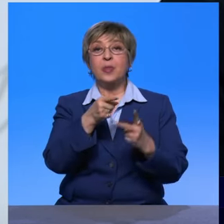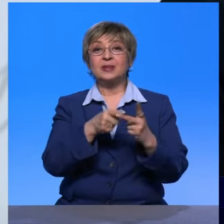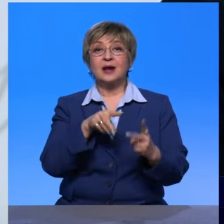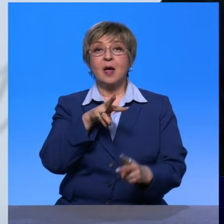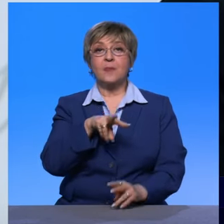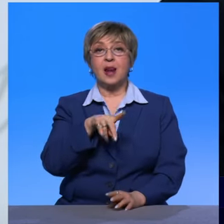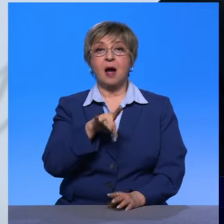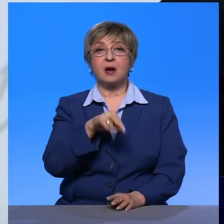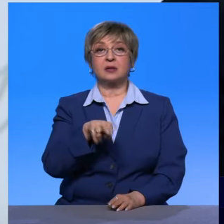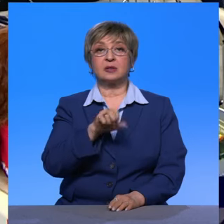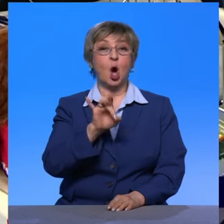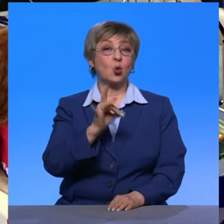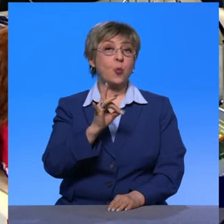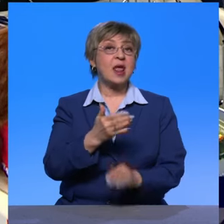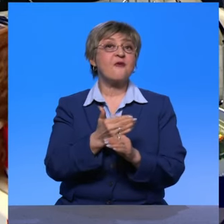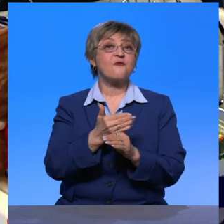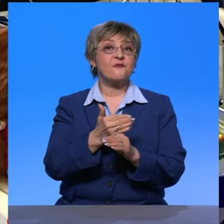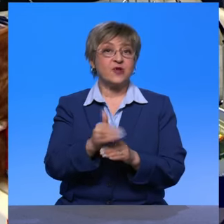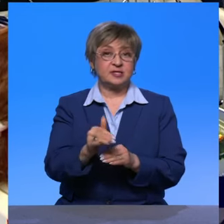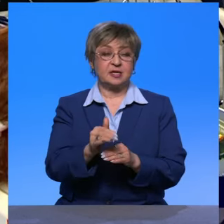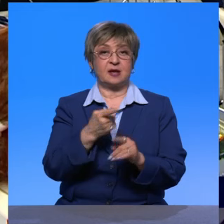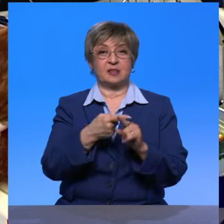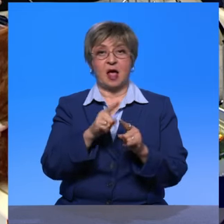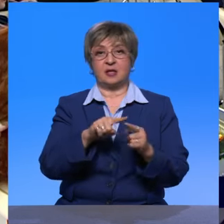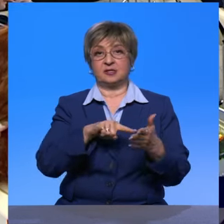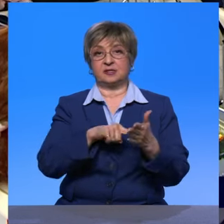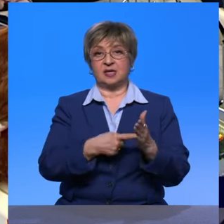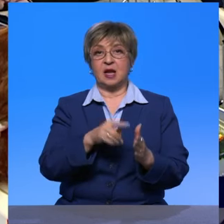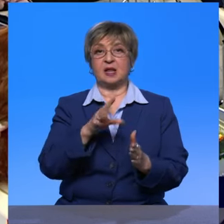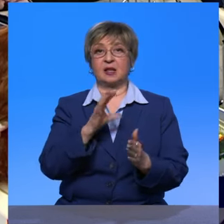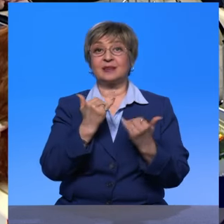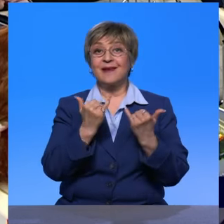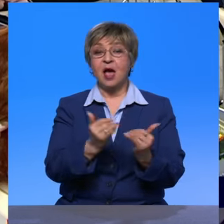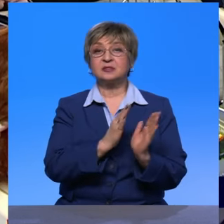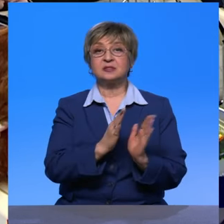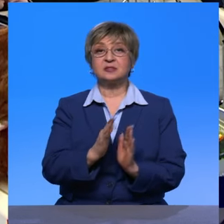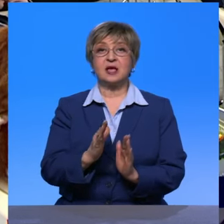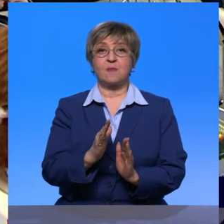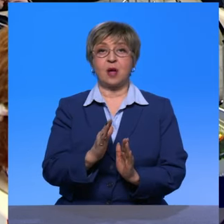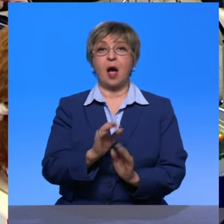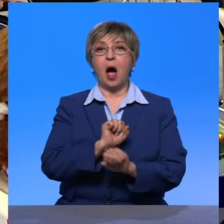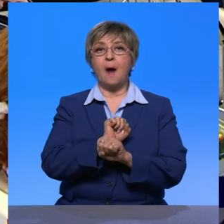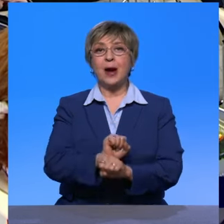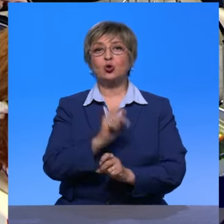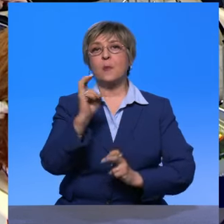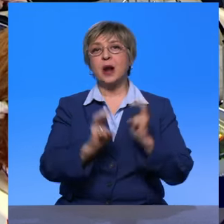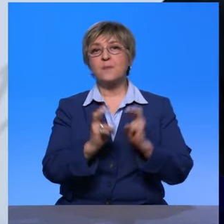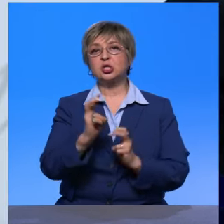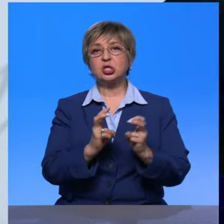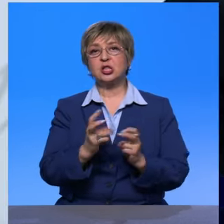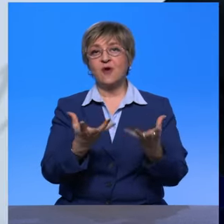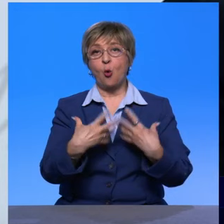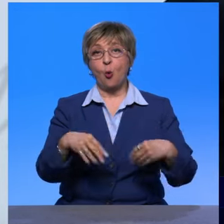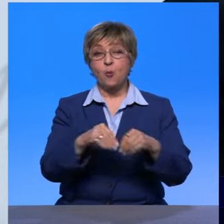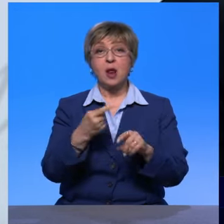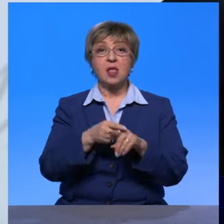рублей выделили на эти цели для системы ОПК. И рассчитываем, что это коснется так или иначе 38